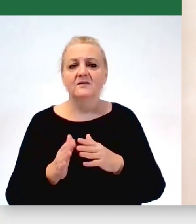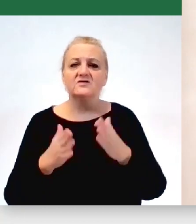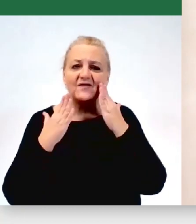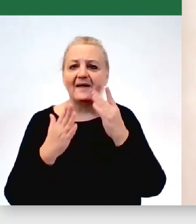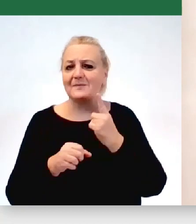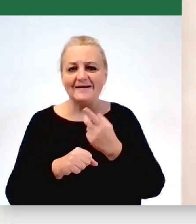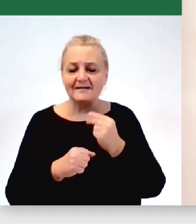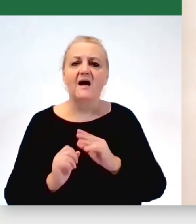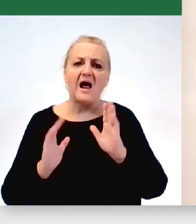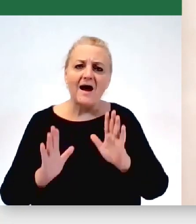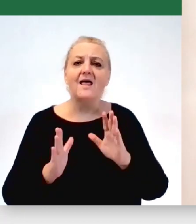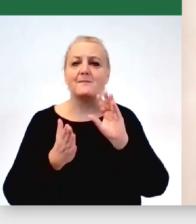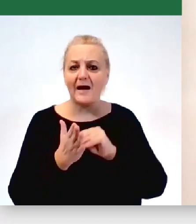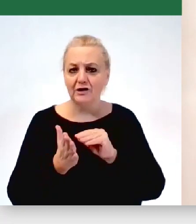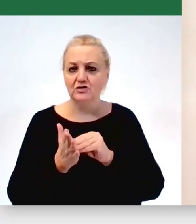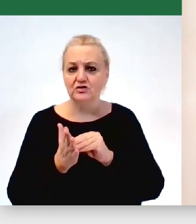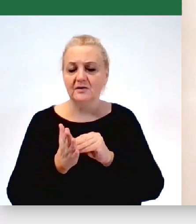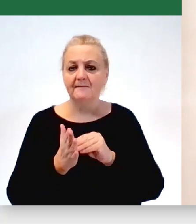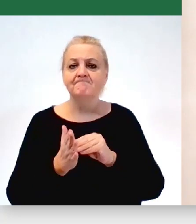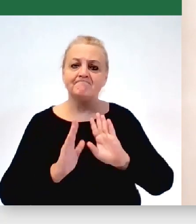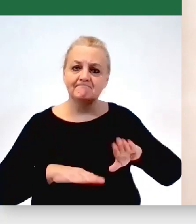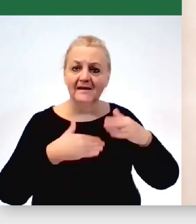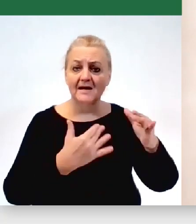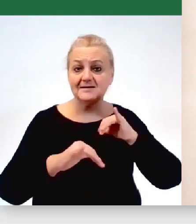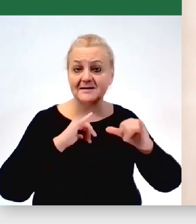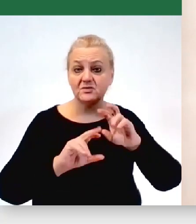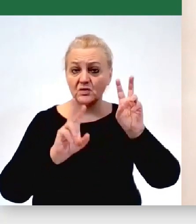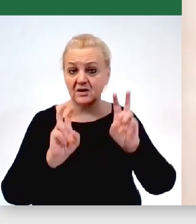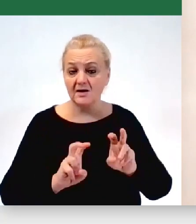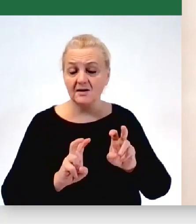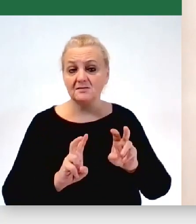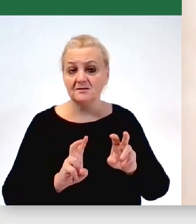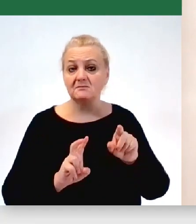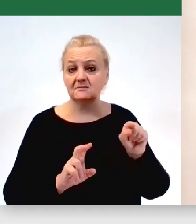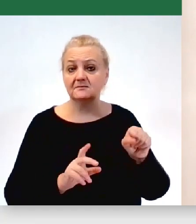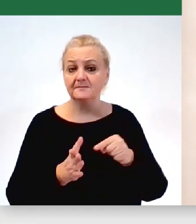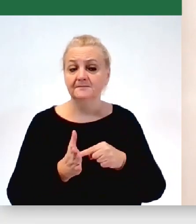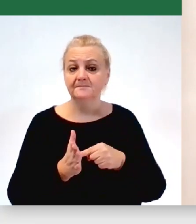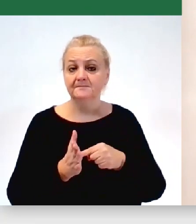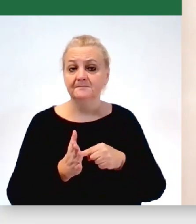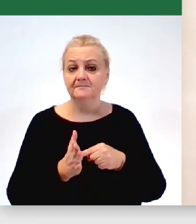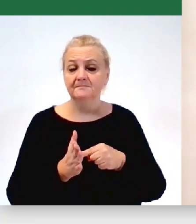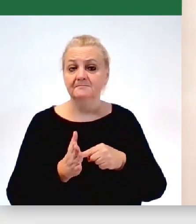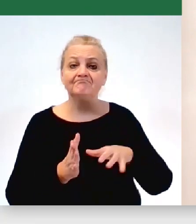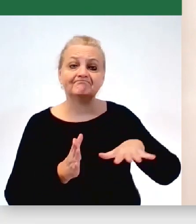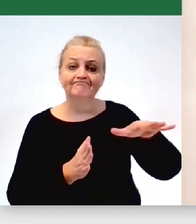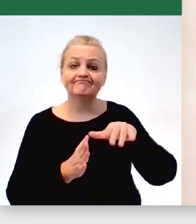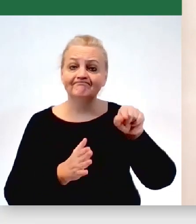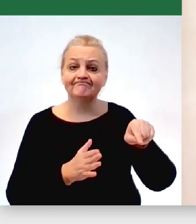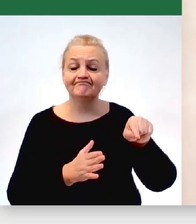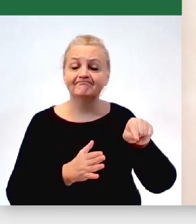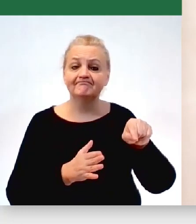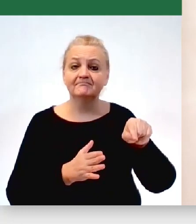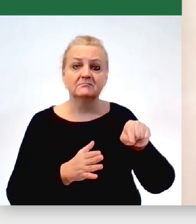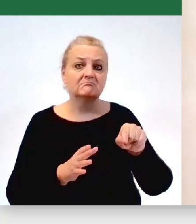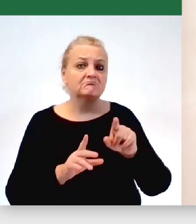decyzją, zarządzanie tym kryzysem ciału, które spontanicznie 24